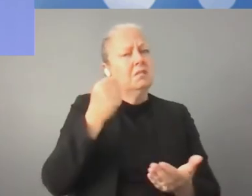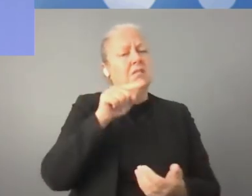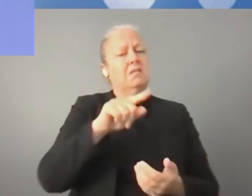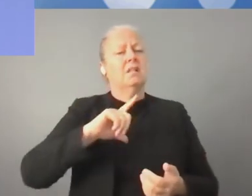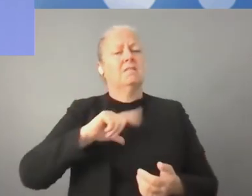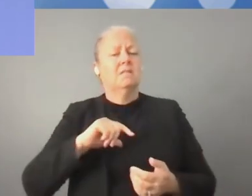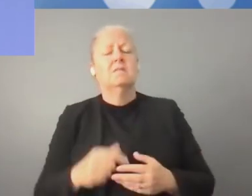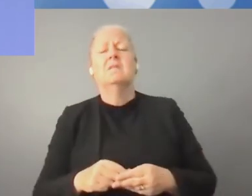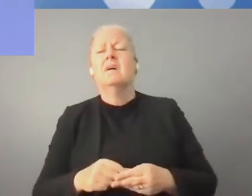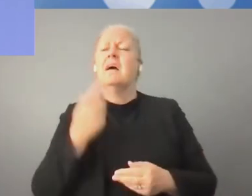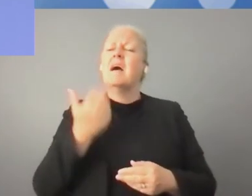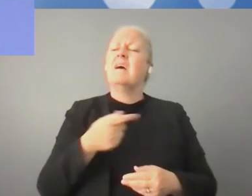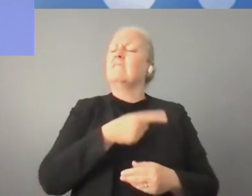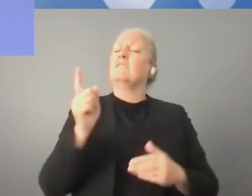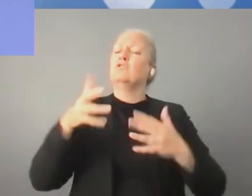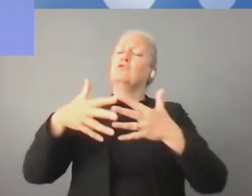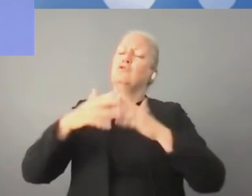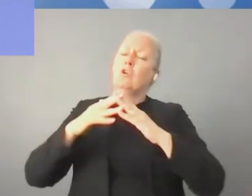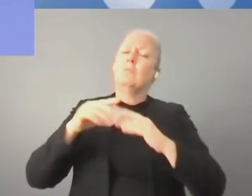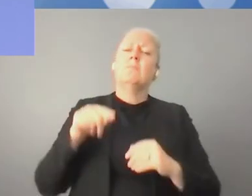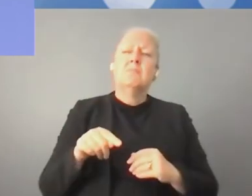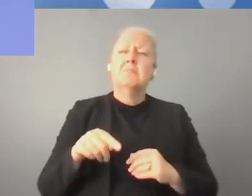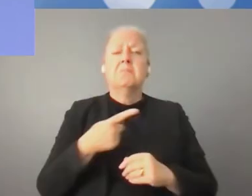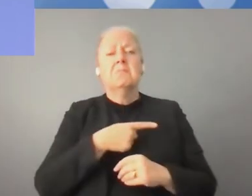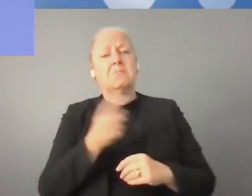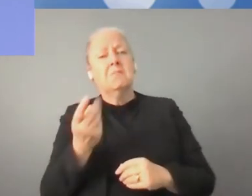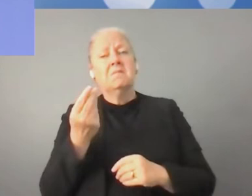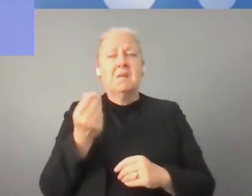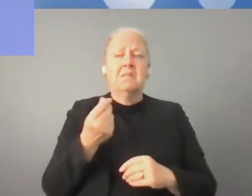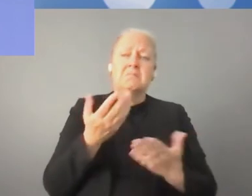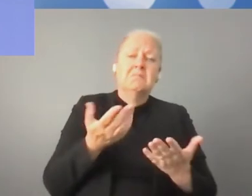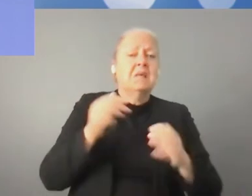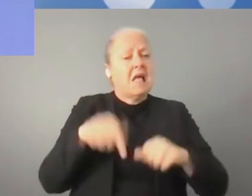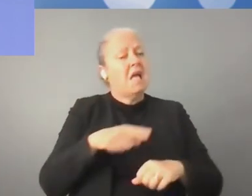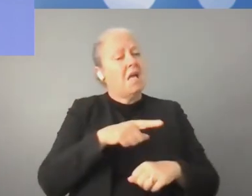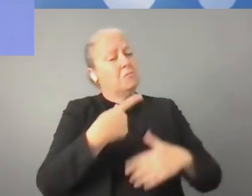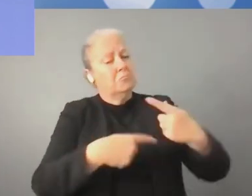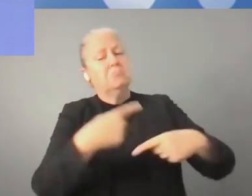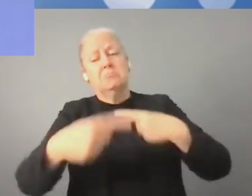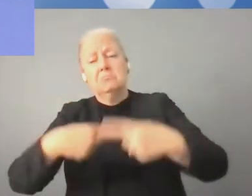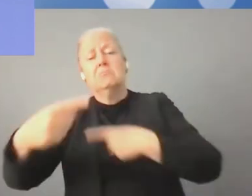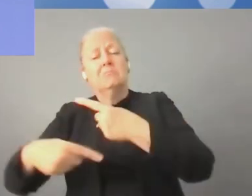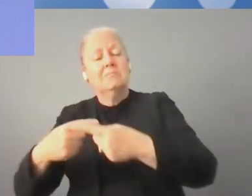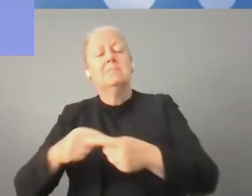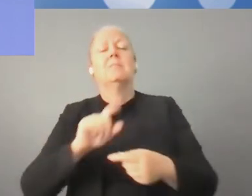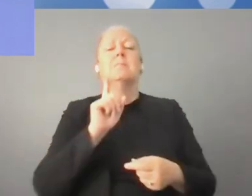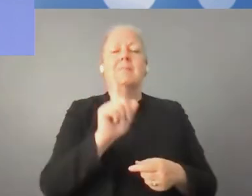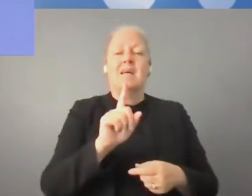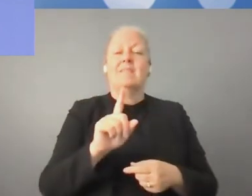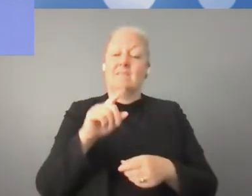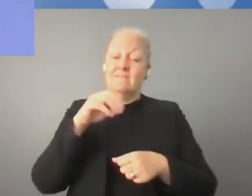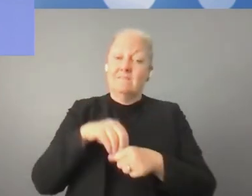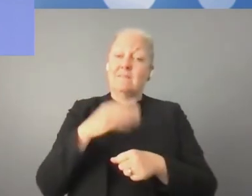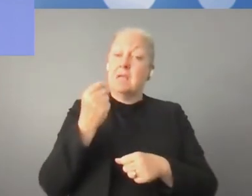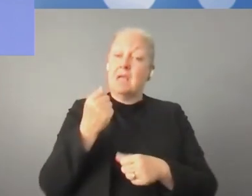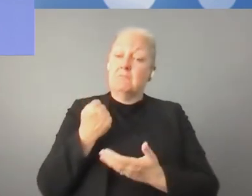powiedzieć państwu, że przygotowując się do tej rozmowy, konsultowałem się z pracownikami sektora ICT.